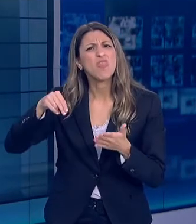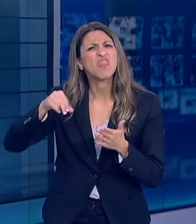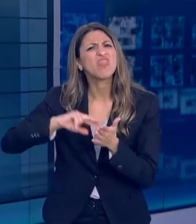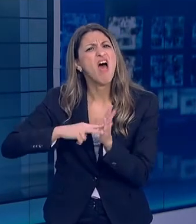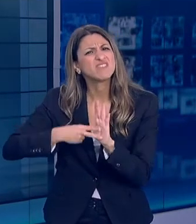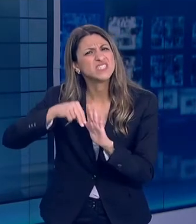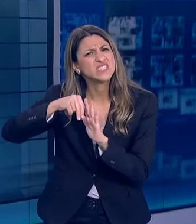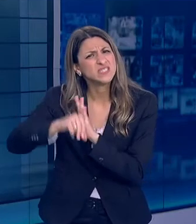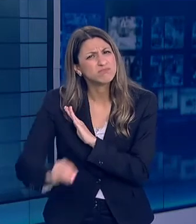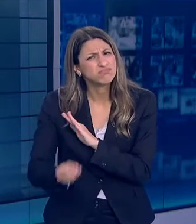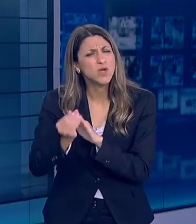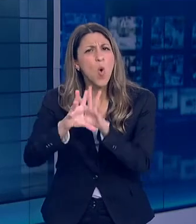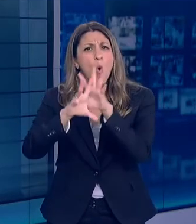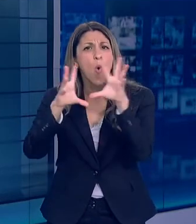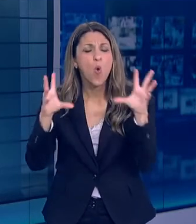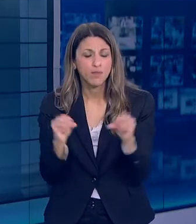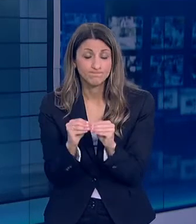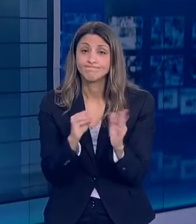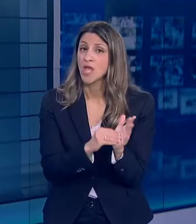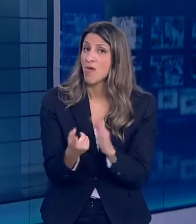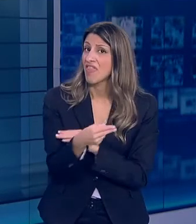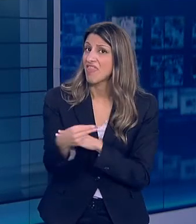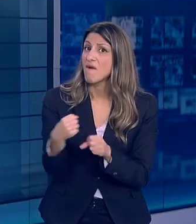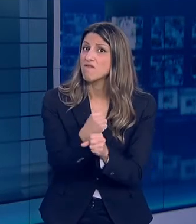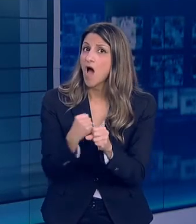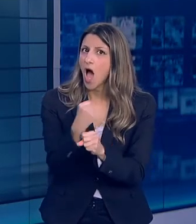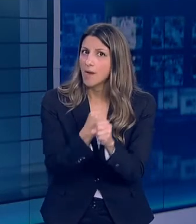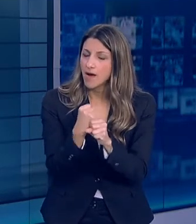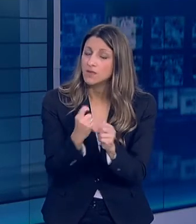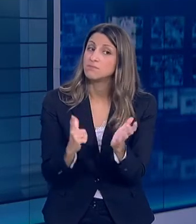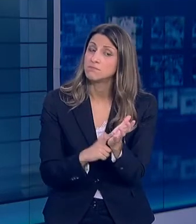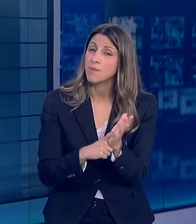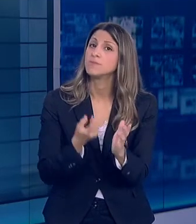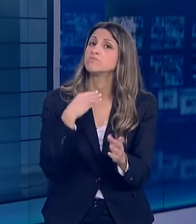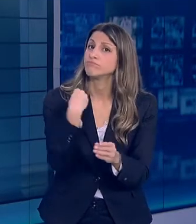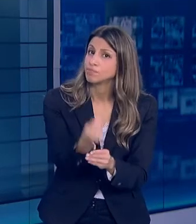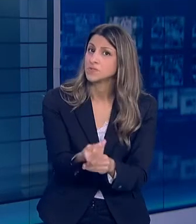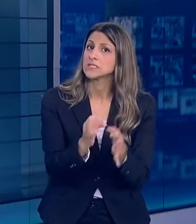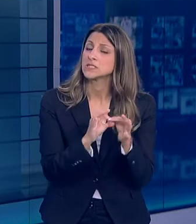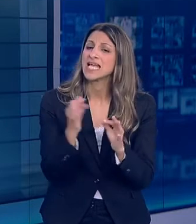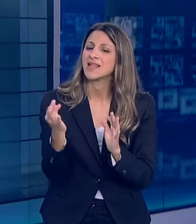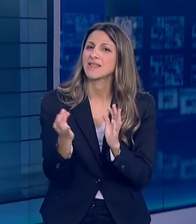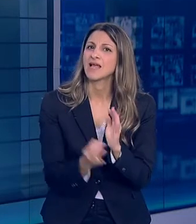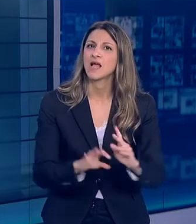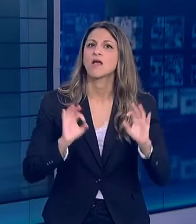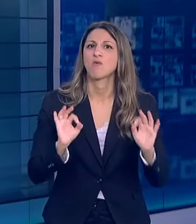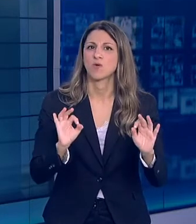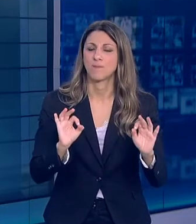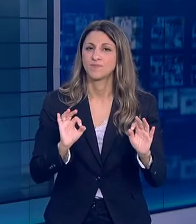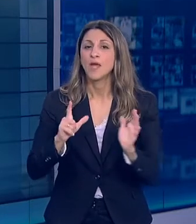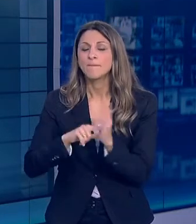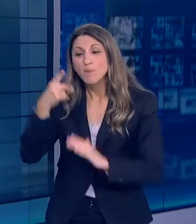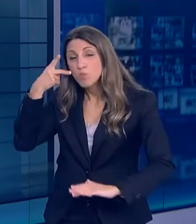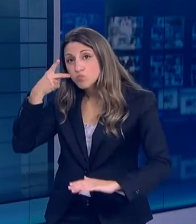άλλα οι χρόνιες φαρμακευτικές αγωγές είναι προτεραιότητα αυτή η προσέγγιση θα αφορά εκτίμηση κινδύνου για όλους τους τομείς υγείας